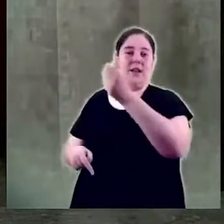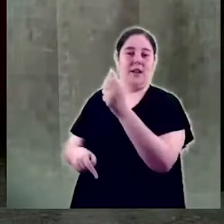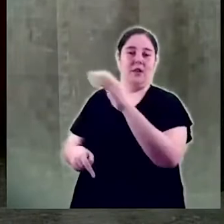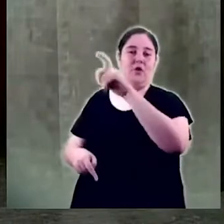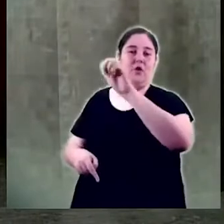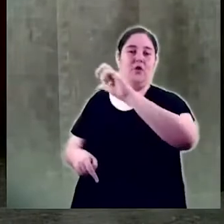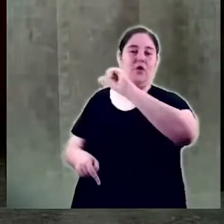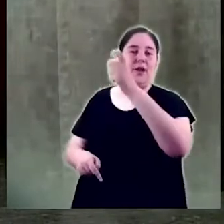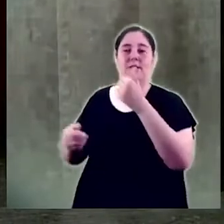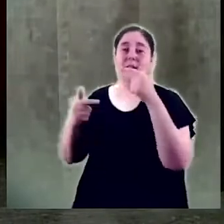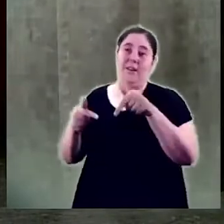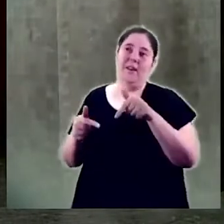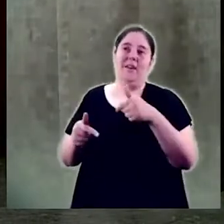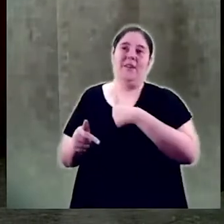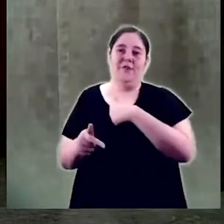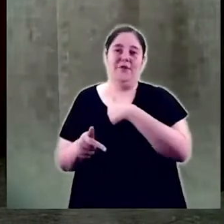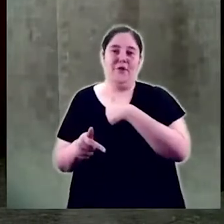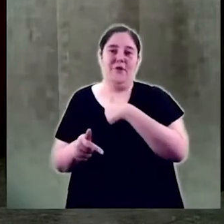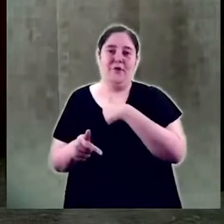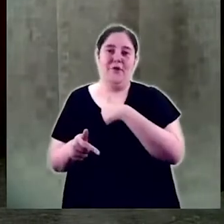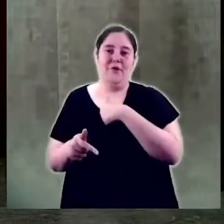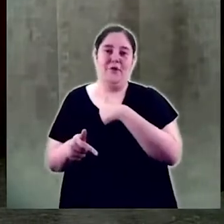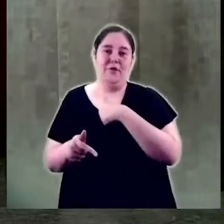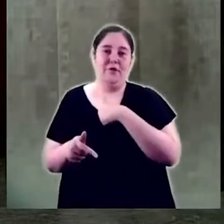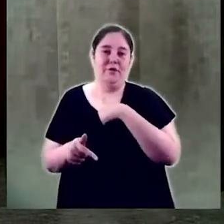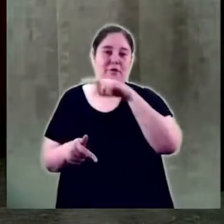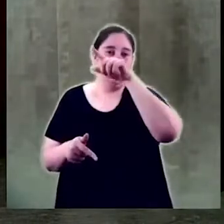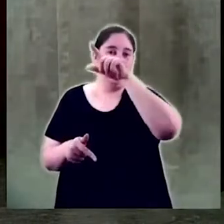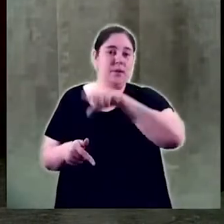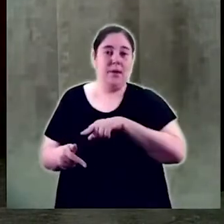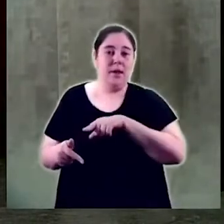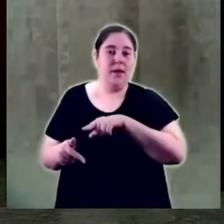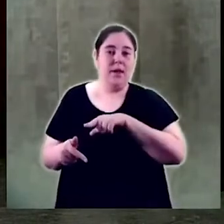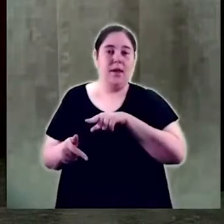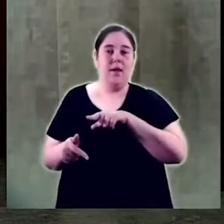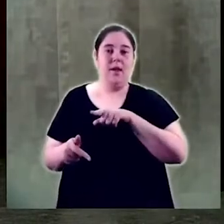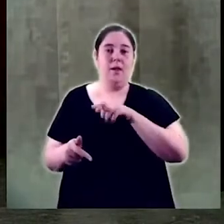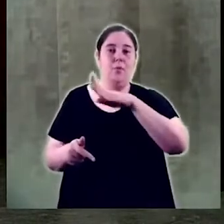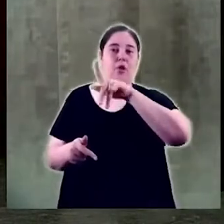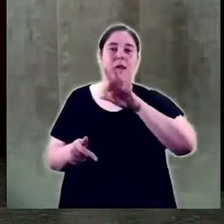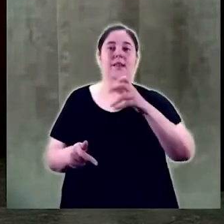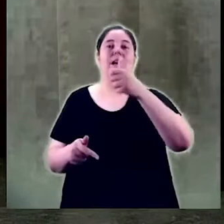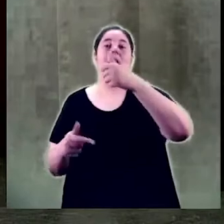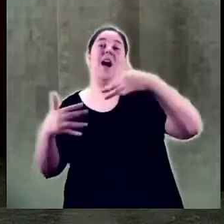'aquí, òbviament, suport Your Local Artist, o sigui que moltes gràcies, és preciosa.